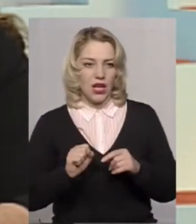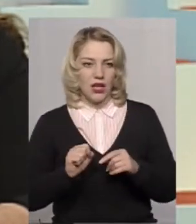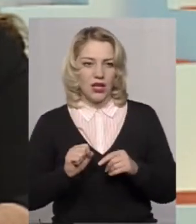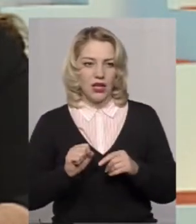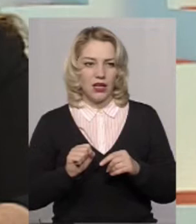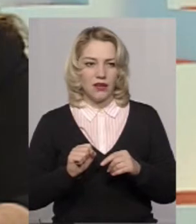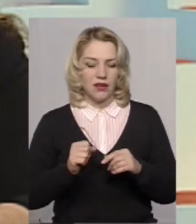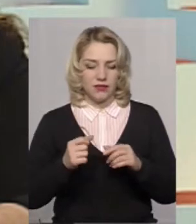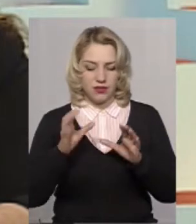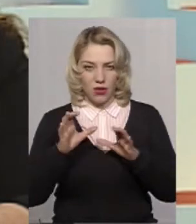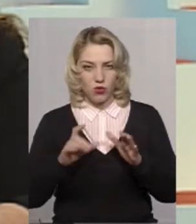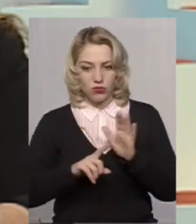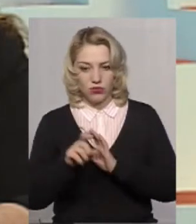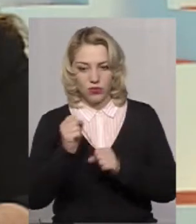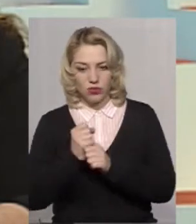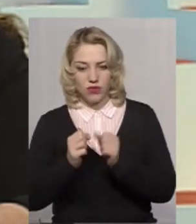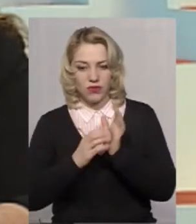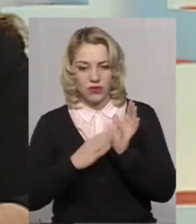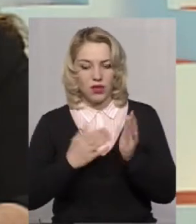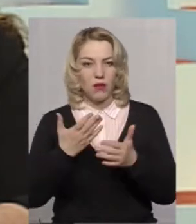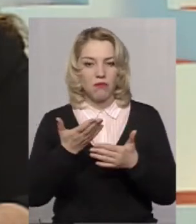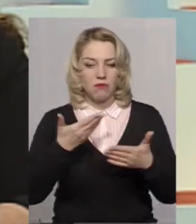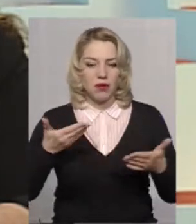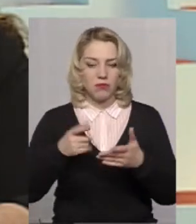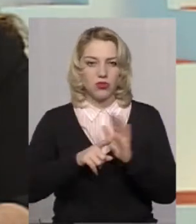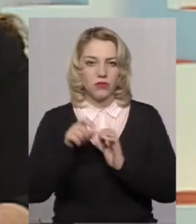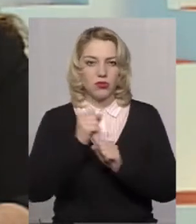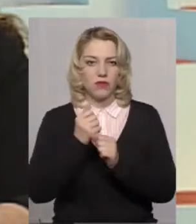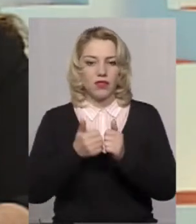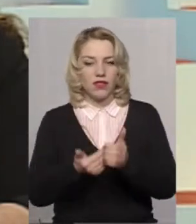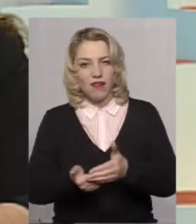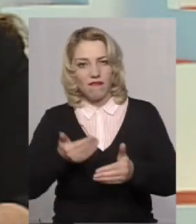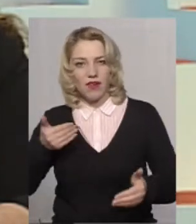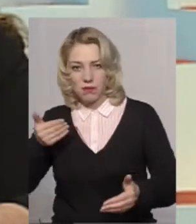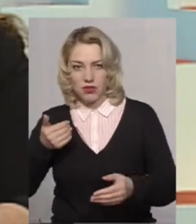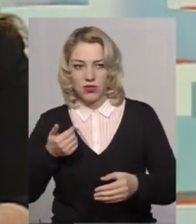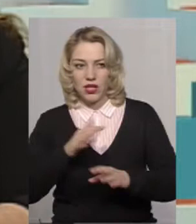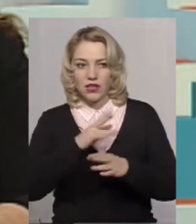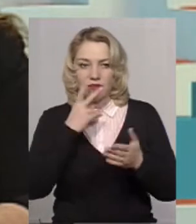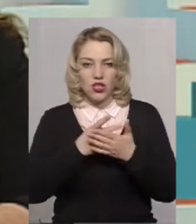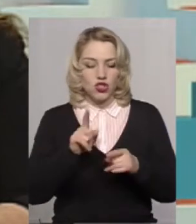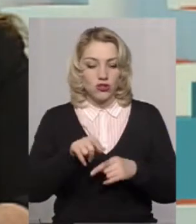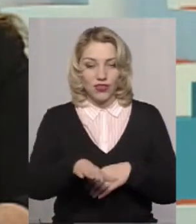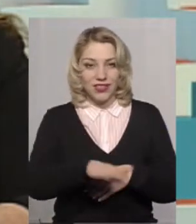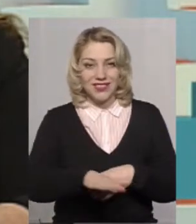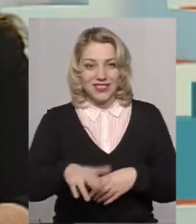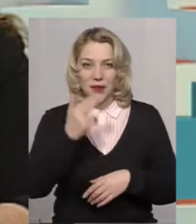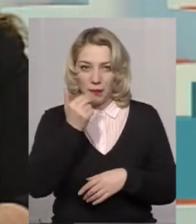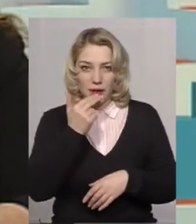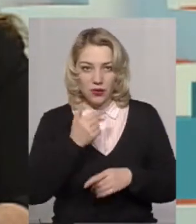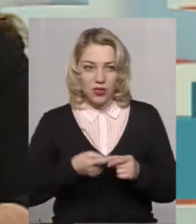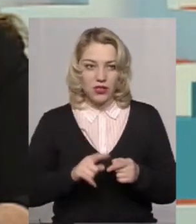працювали на випередження, ми стараємося повідомляти про те, що навіть, незважаючи на те, що ви є малолітніми, оскільки